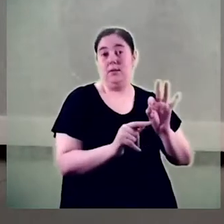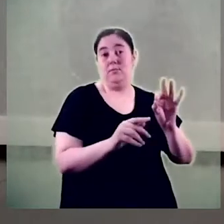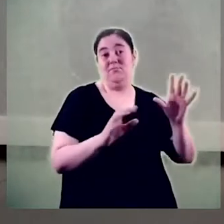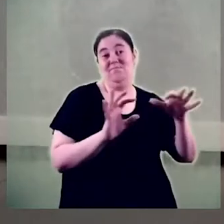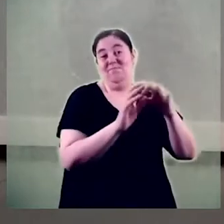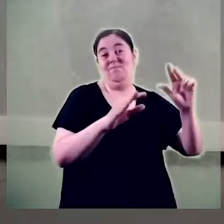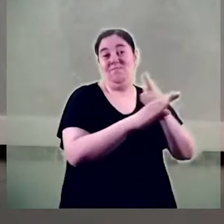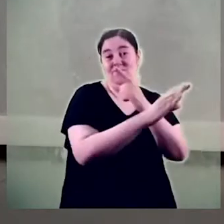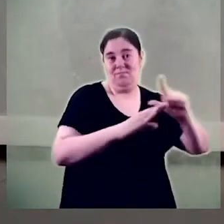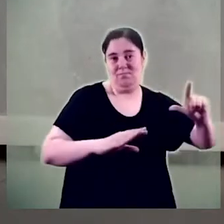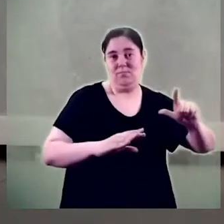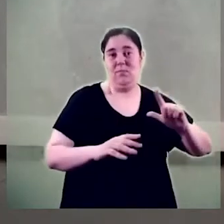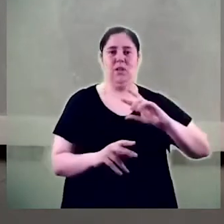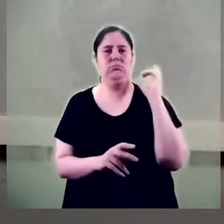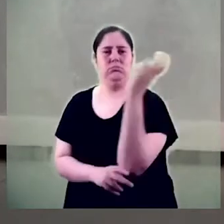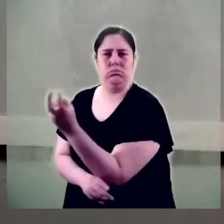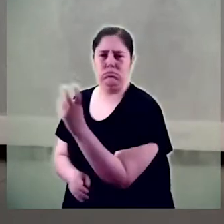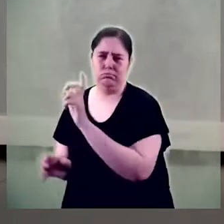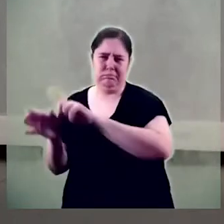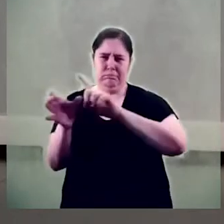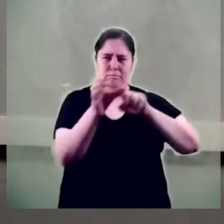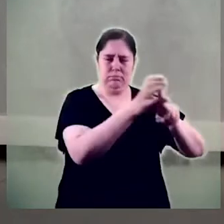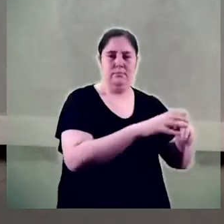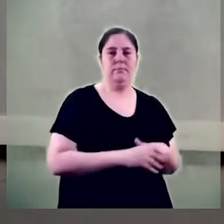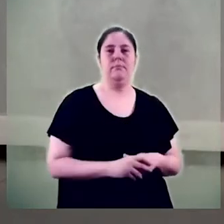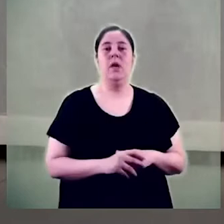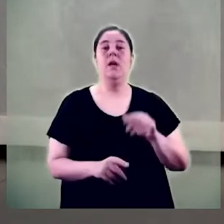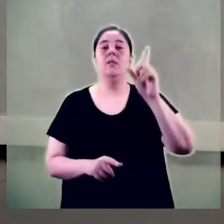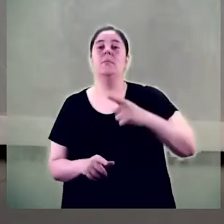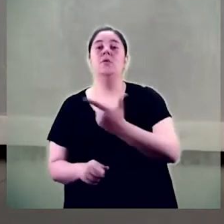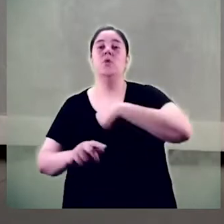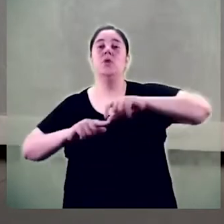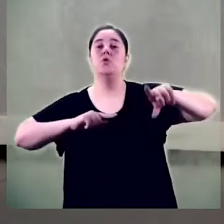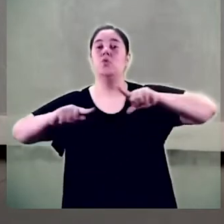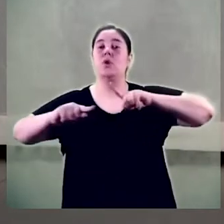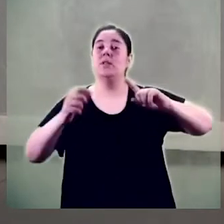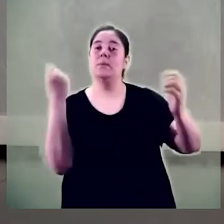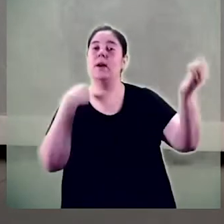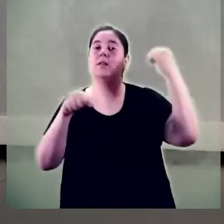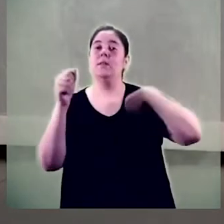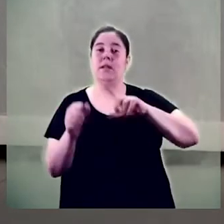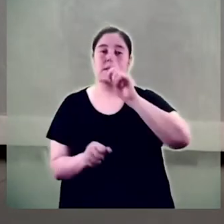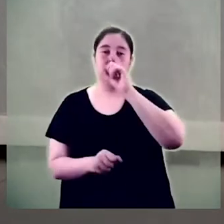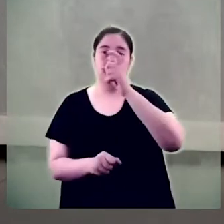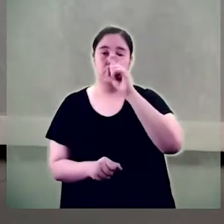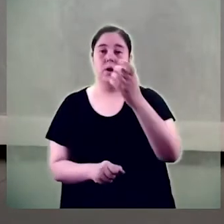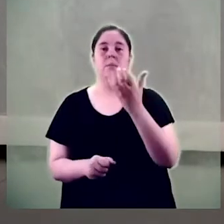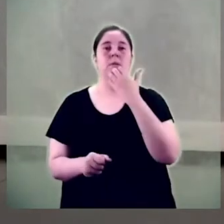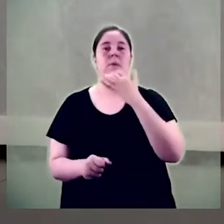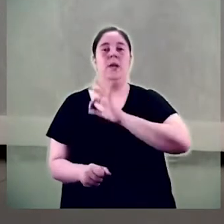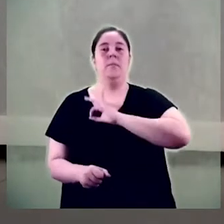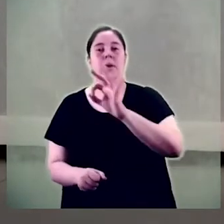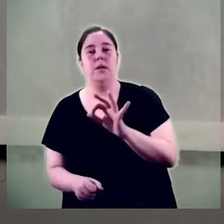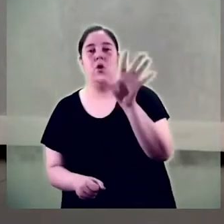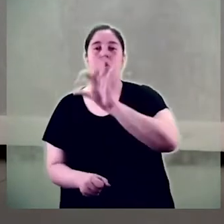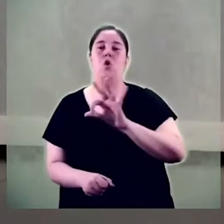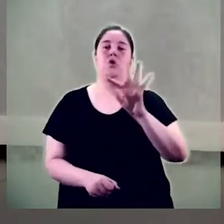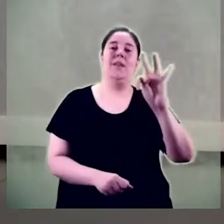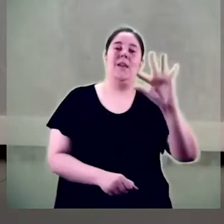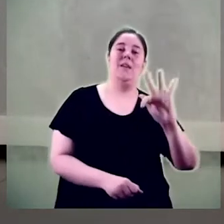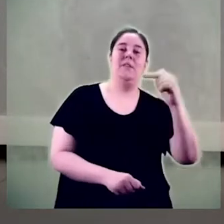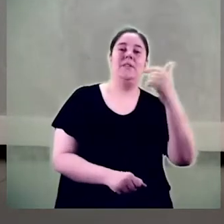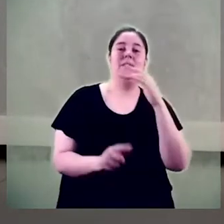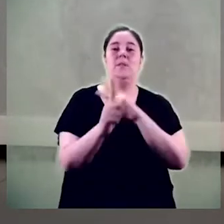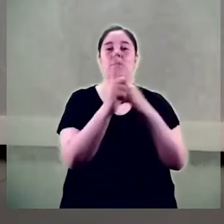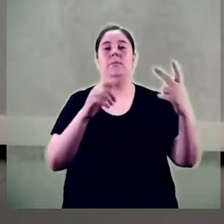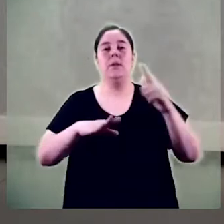Universitària. Finalment, recordar que també organitzem les activitats anuals, com els premis als TFG en perspectiva de gènere, el